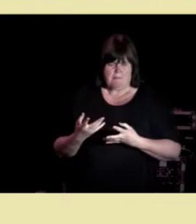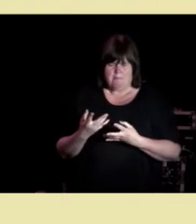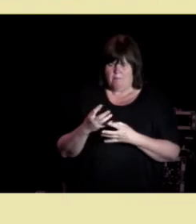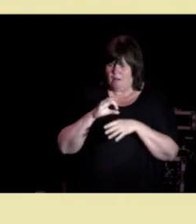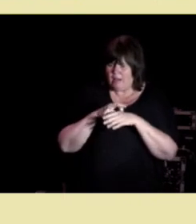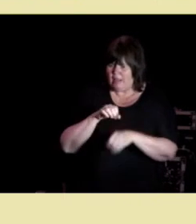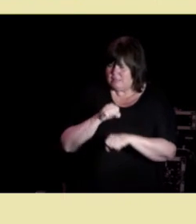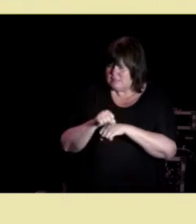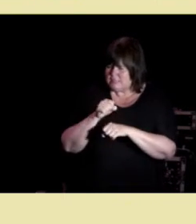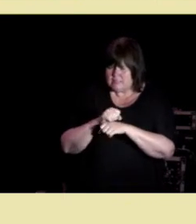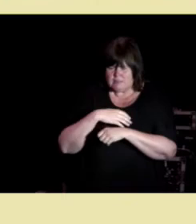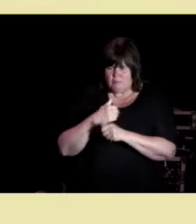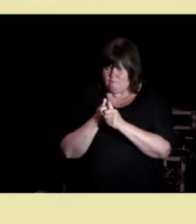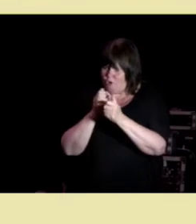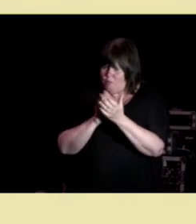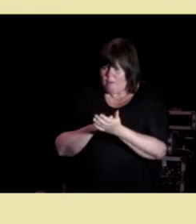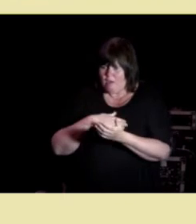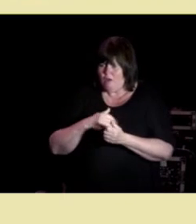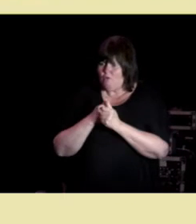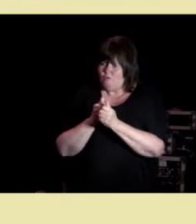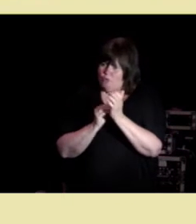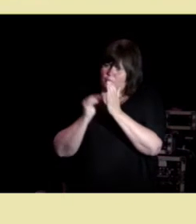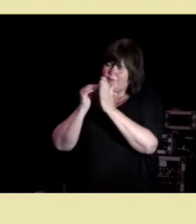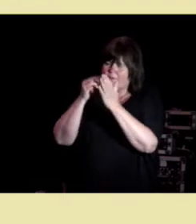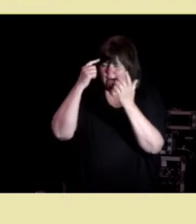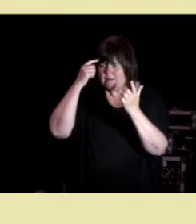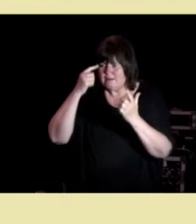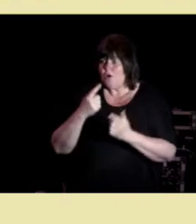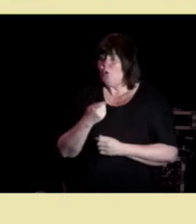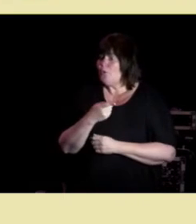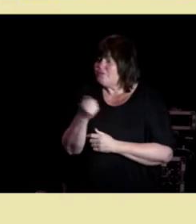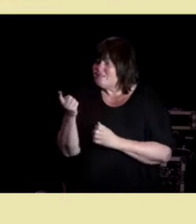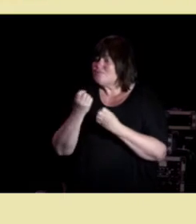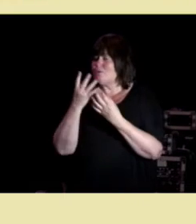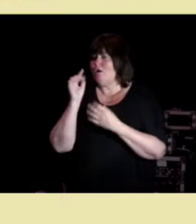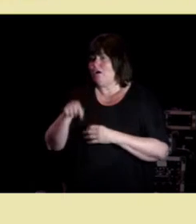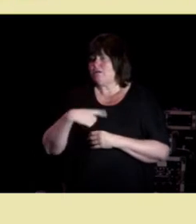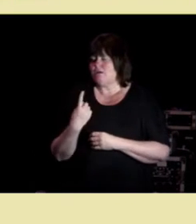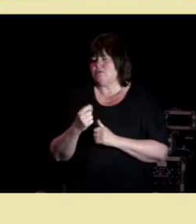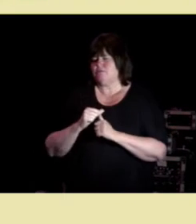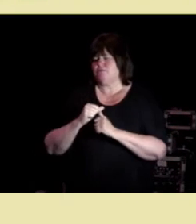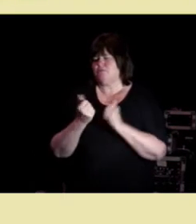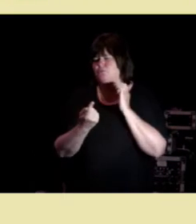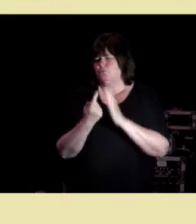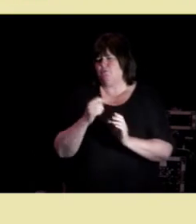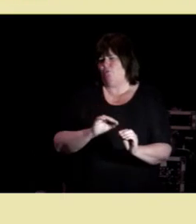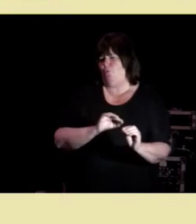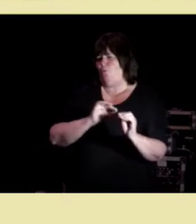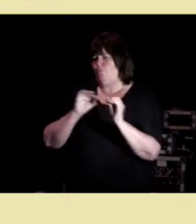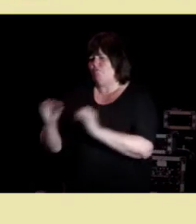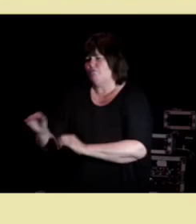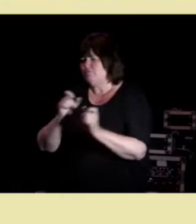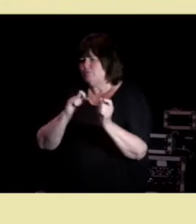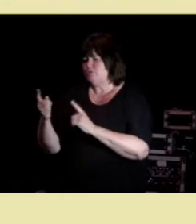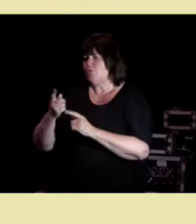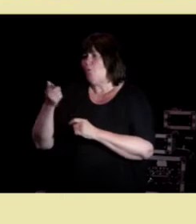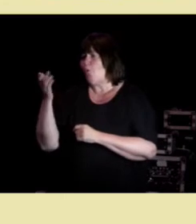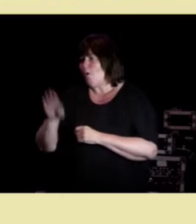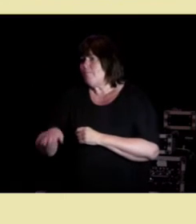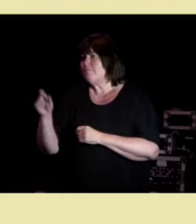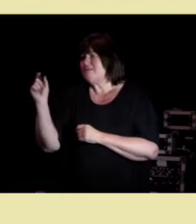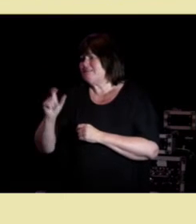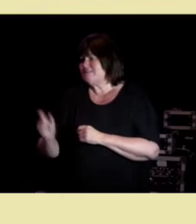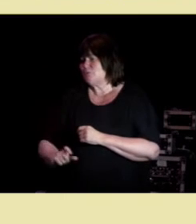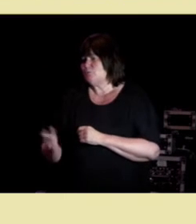oppdatert og selv de som klarer det har en stor utfordring med å oversette informasjon om risiko i vitenskapelige artikler til